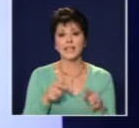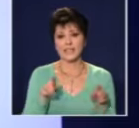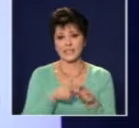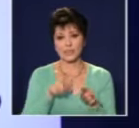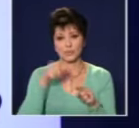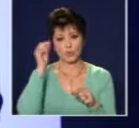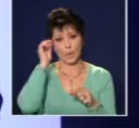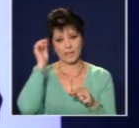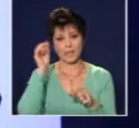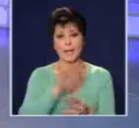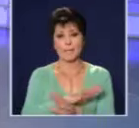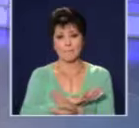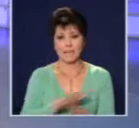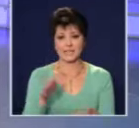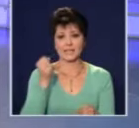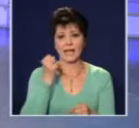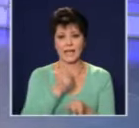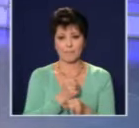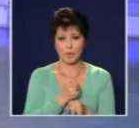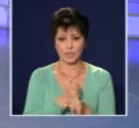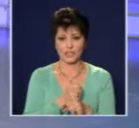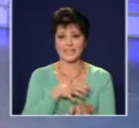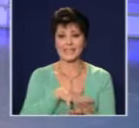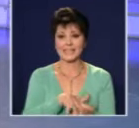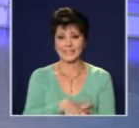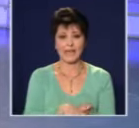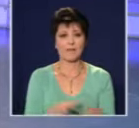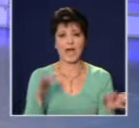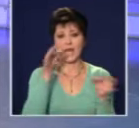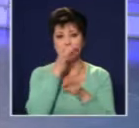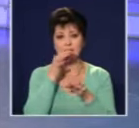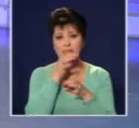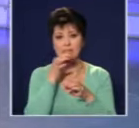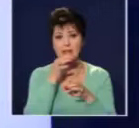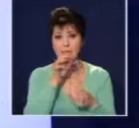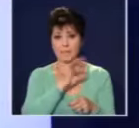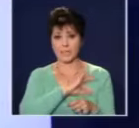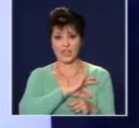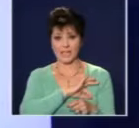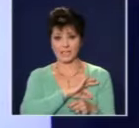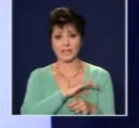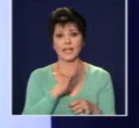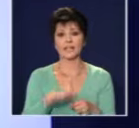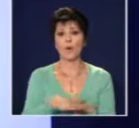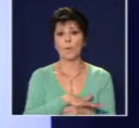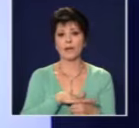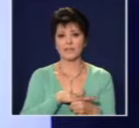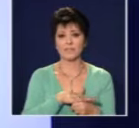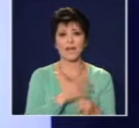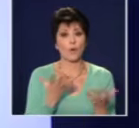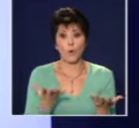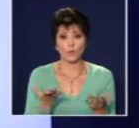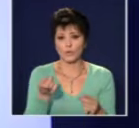Без работеща правораздавателна система нямаме никакъв шанс да оправим който и да е друг сектор